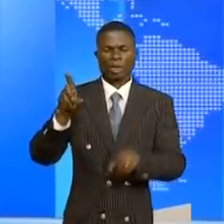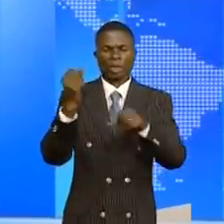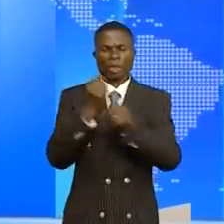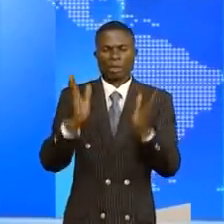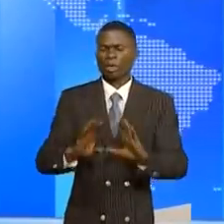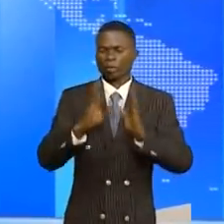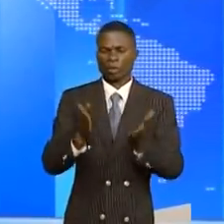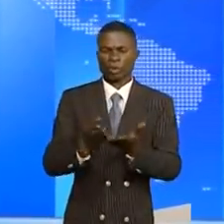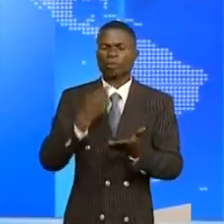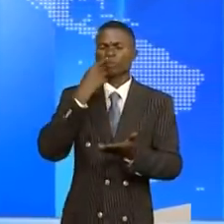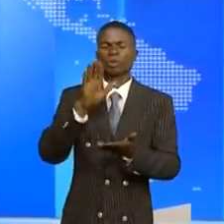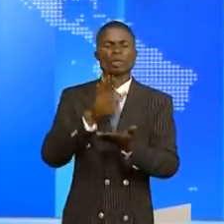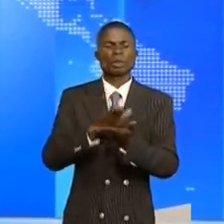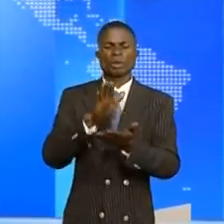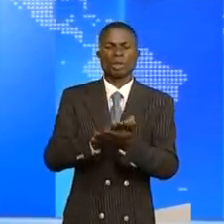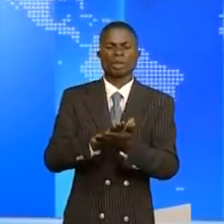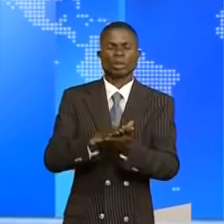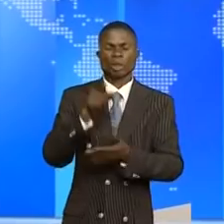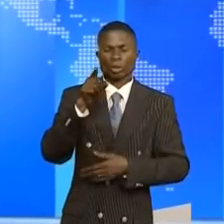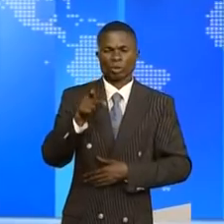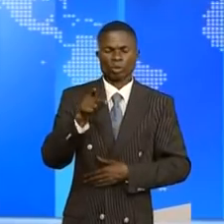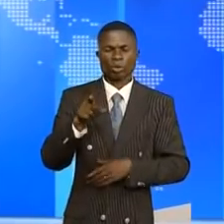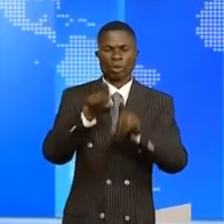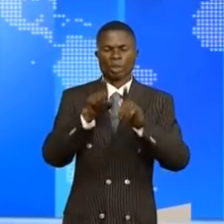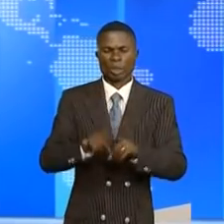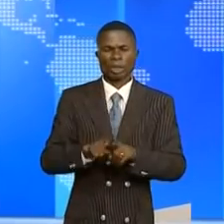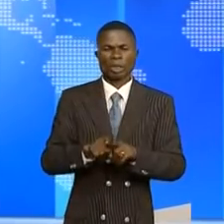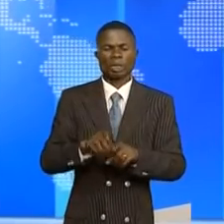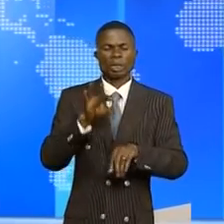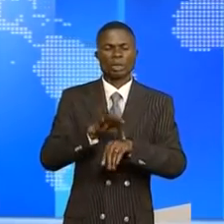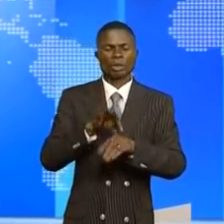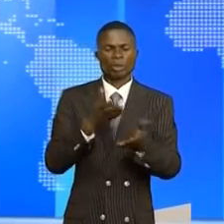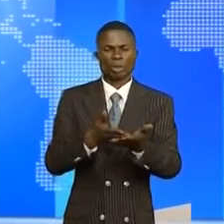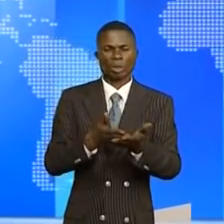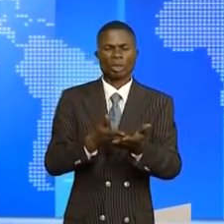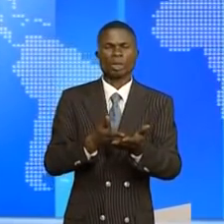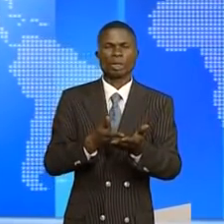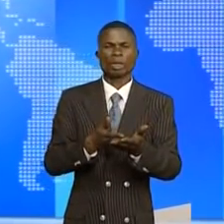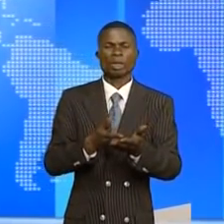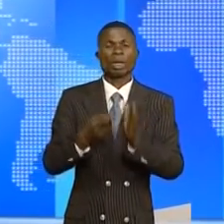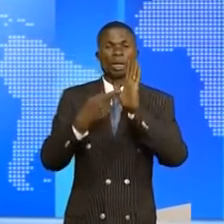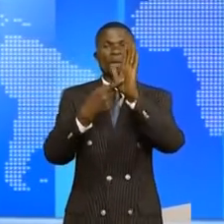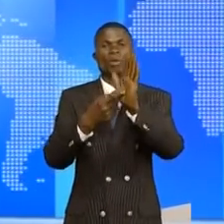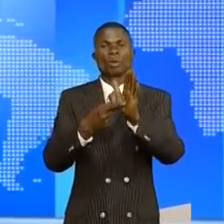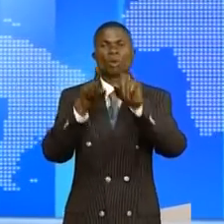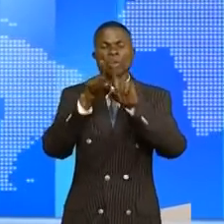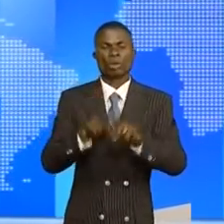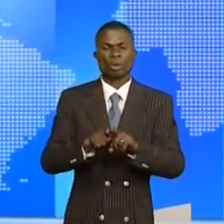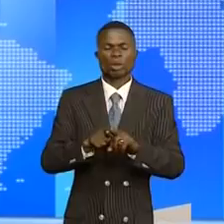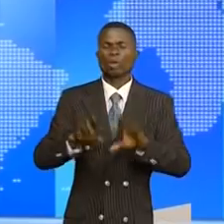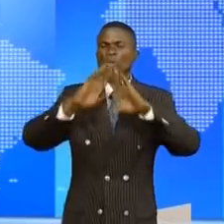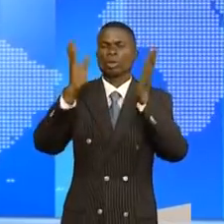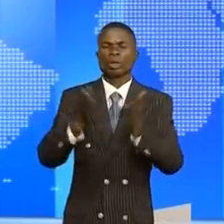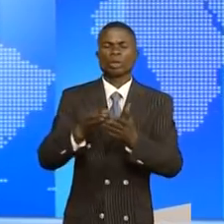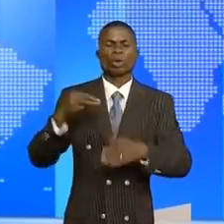vous présente ses vives et chaleureuses félicitations et profite de cette opportunité pour les présenter également à l'ensemble